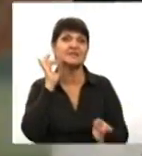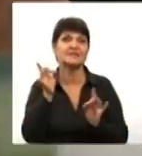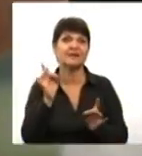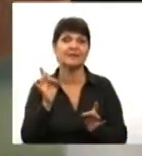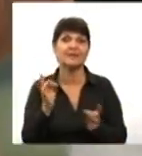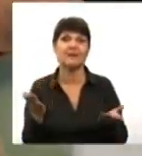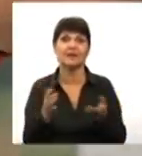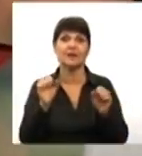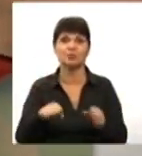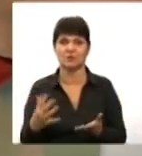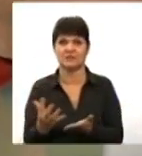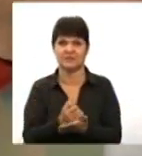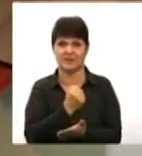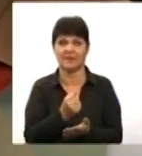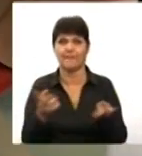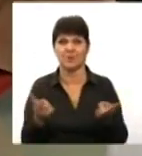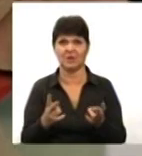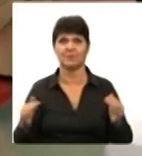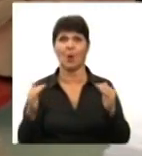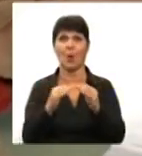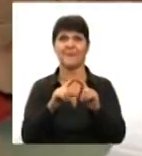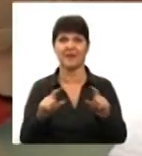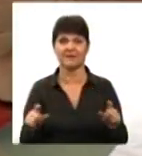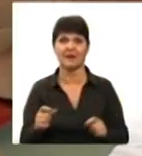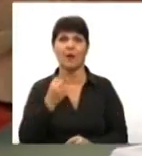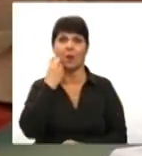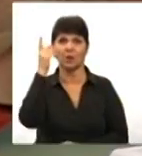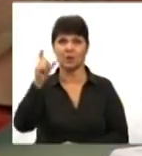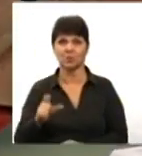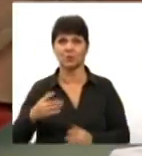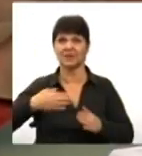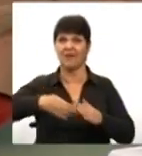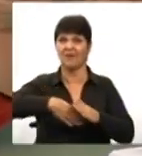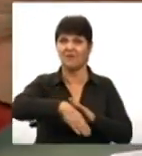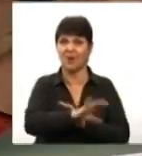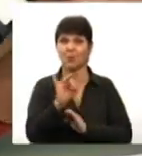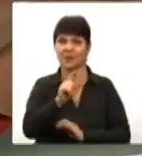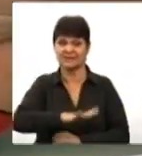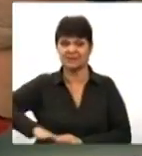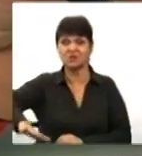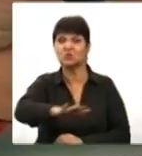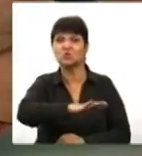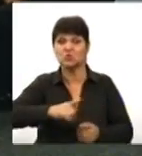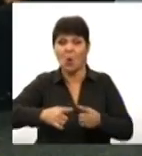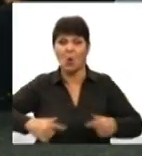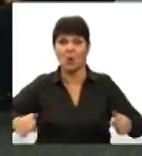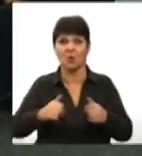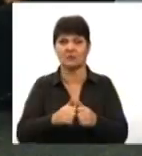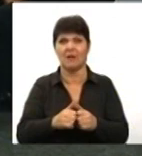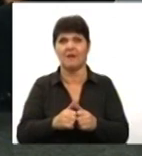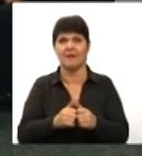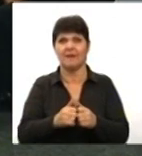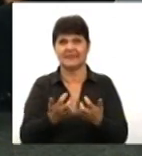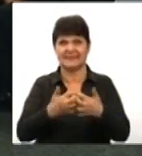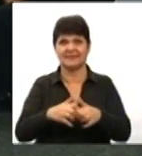можна знайти потрібний об'єкт. Коли людина виходить з зони дії маяка, система вимикається автоматично і знову-таки